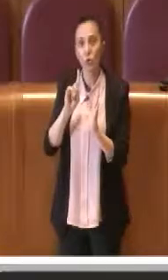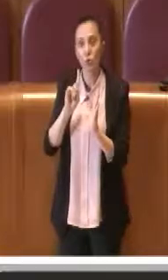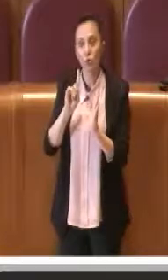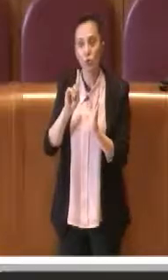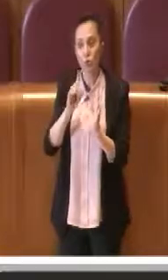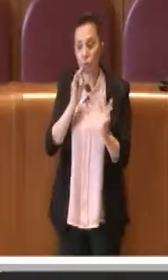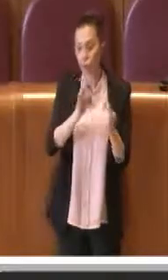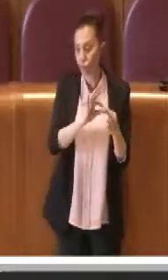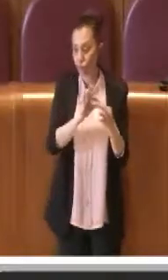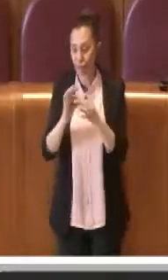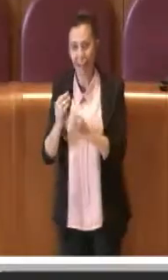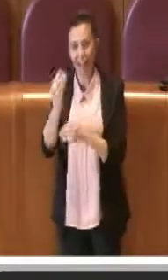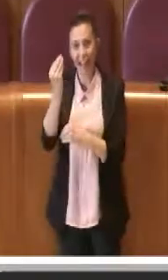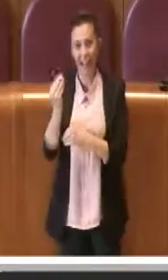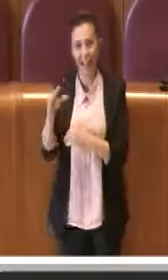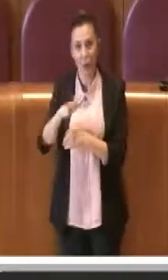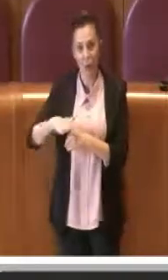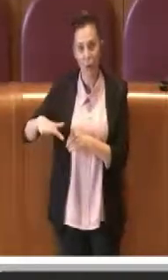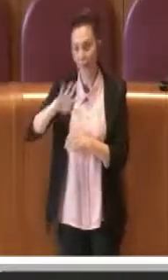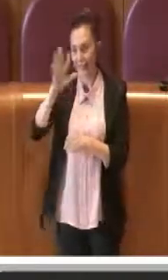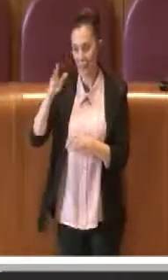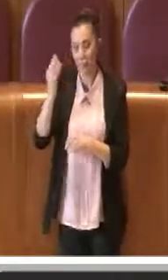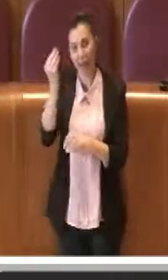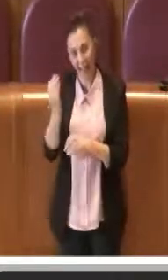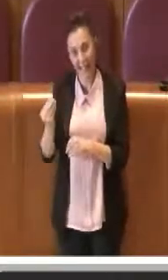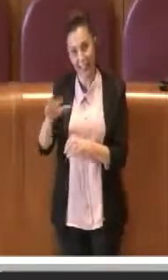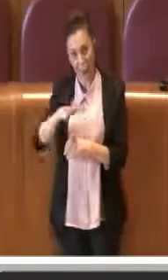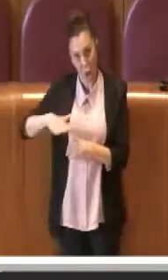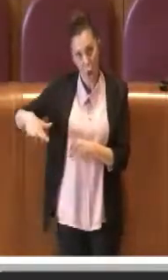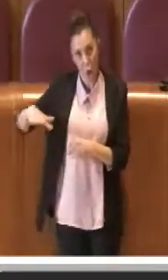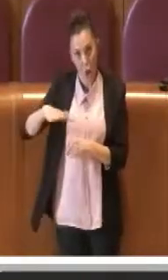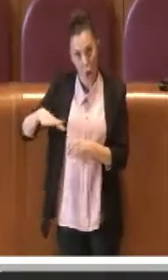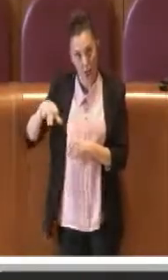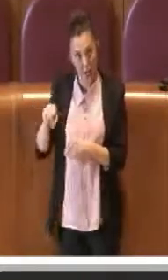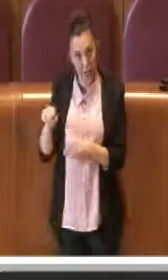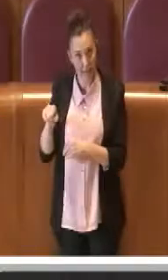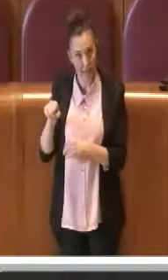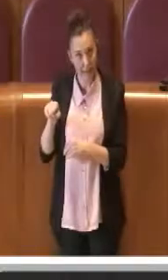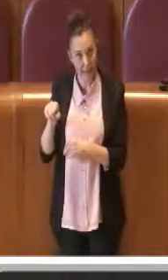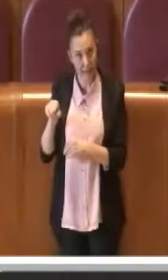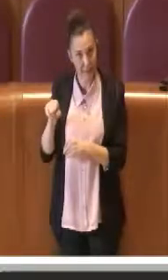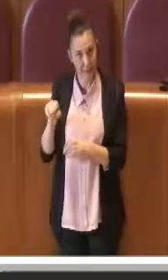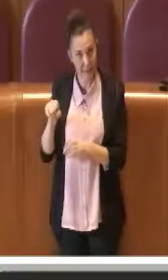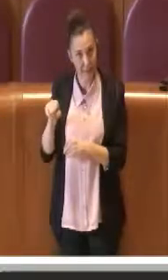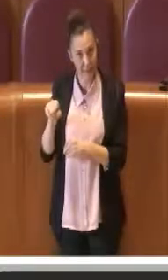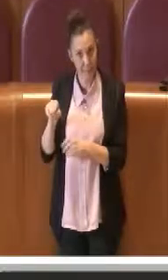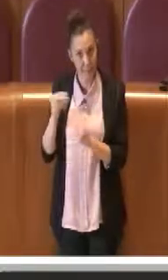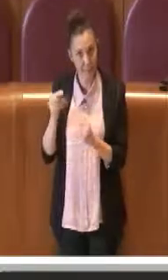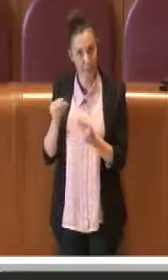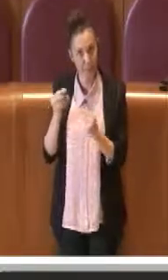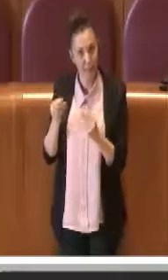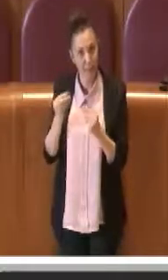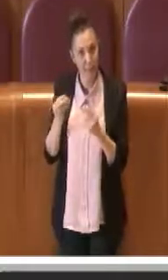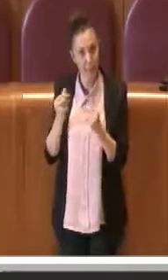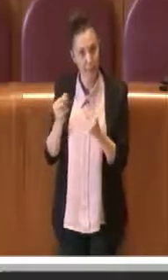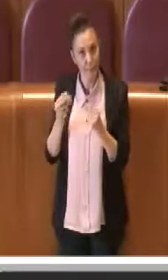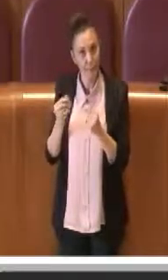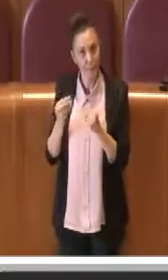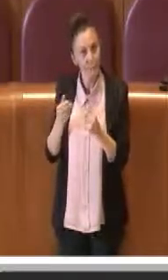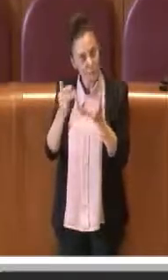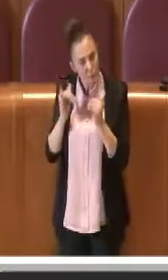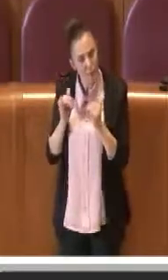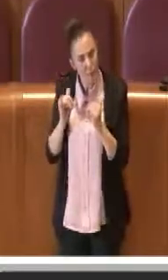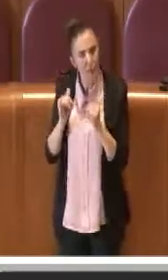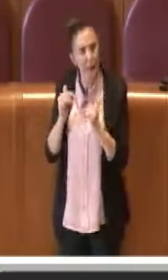enti locali quindi se gli enti locali gestisco o meglio l'ente l'ente'ente si